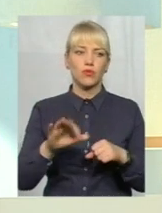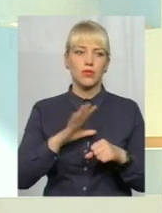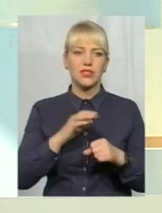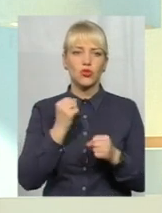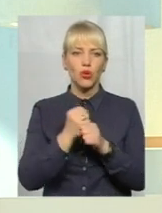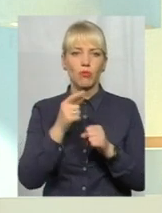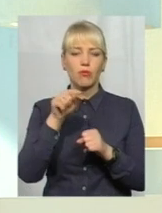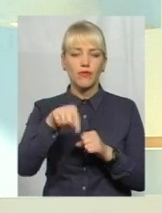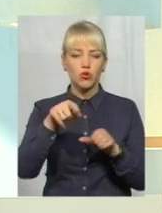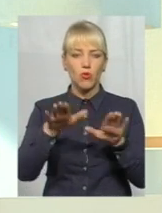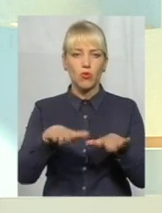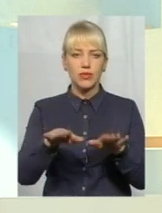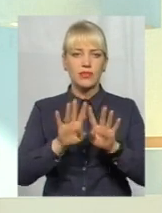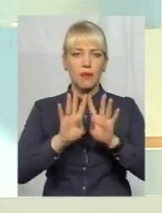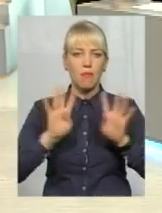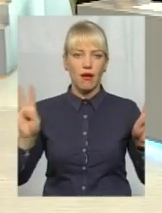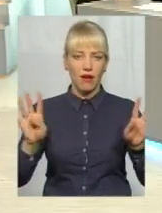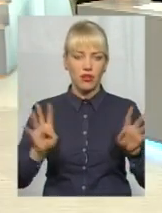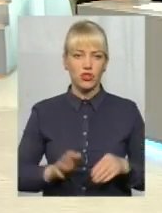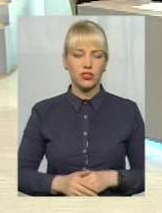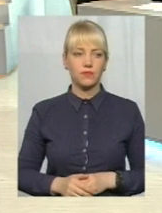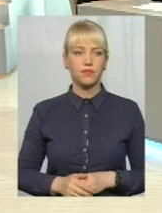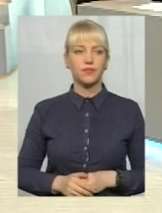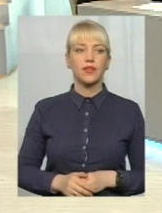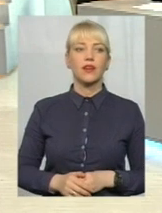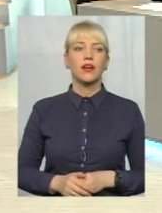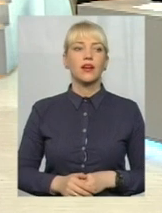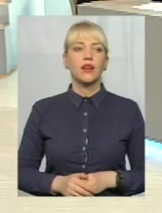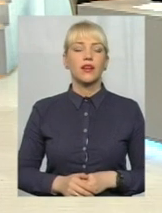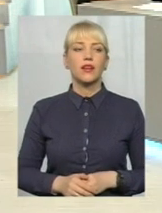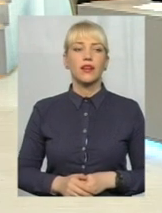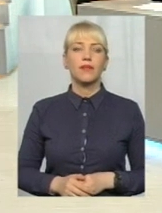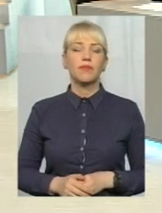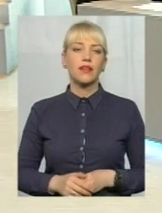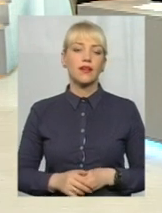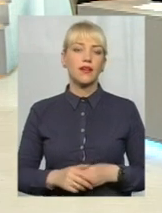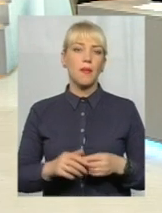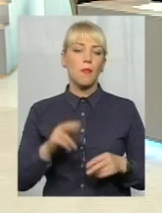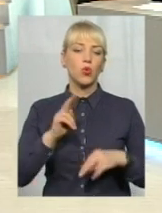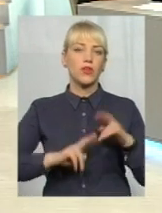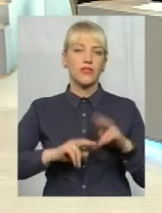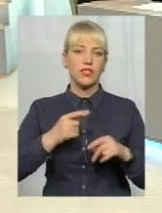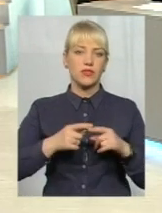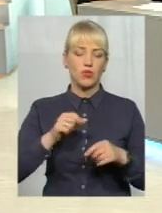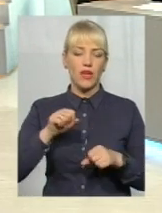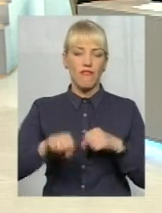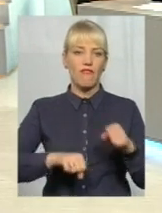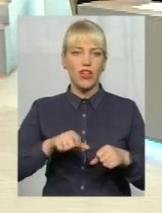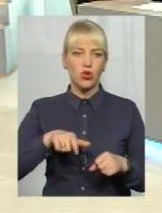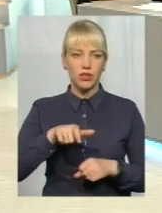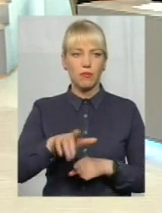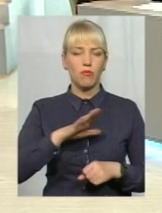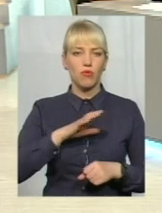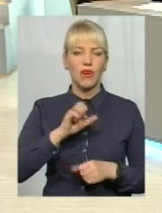відгороджувальний в тому місці обов'язково зробимо. Також під час будівництва цієї велодоріжки паралельно там йшов асфальтовий